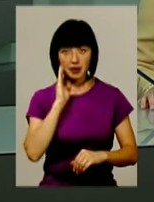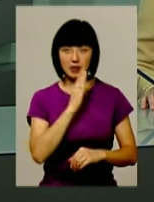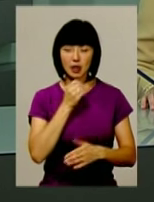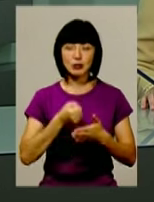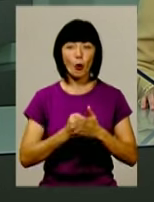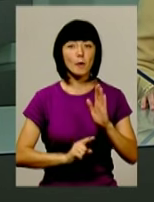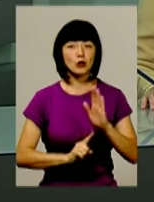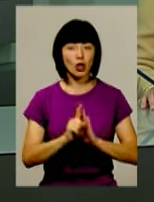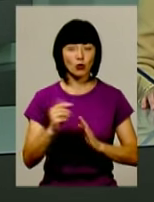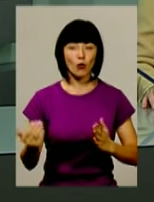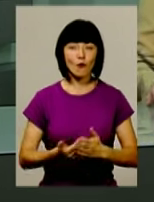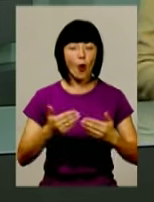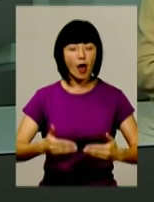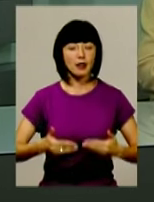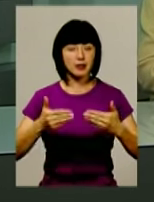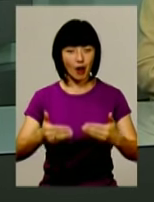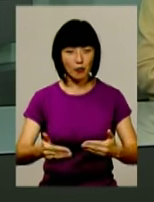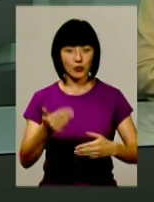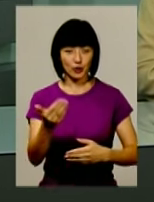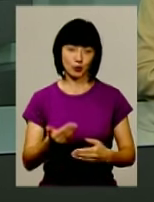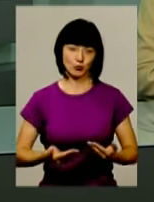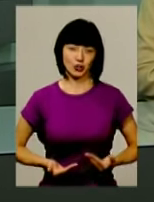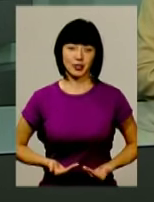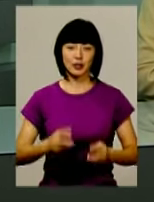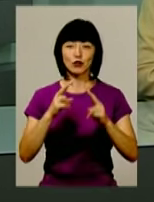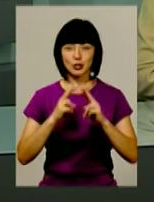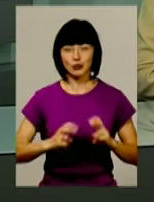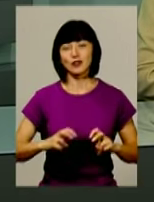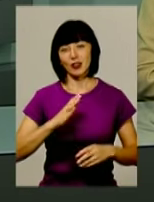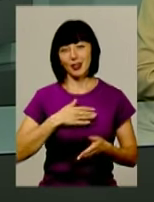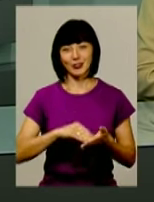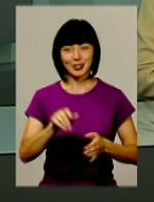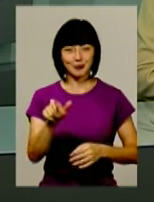початку нового етапу у їхньому житті, досліджувала Анна Михайловська.